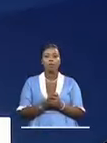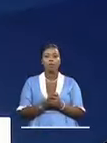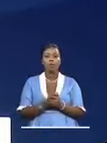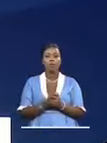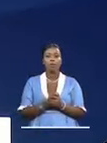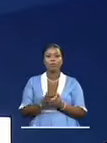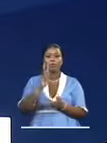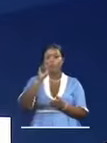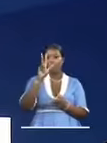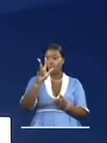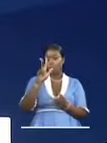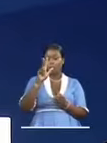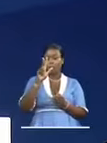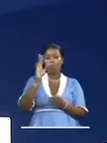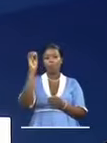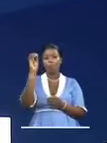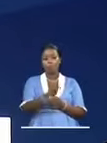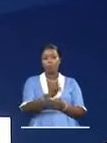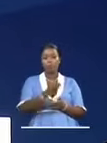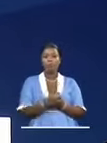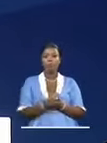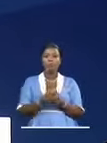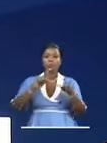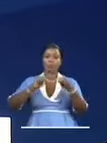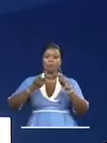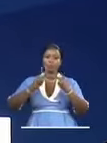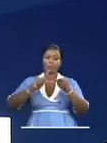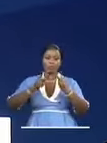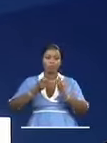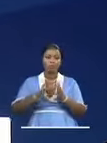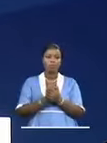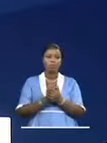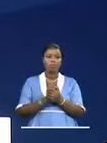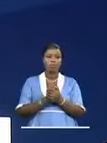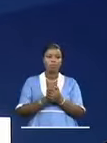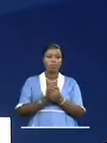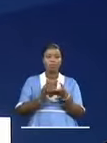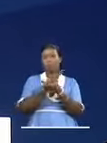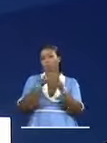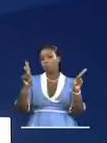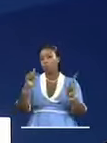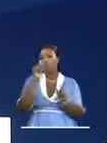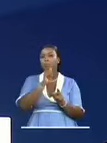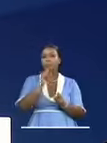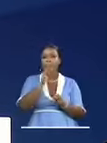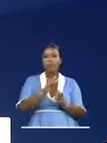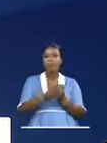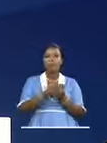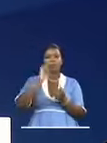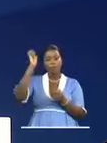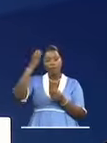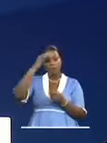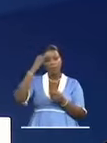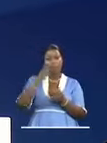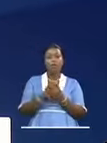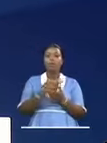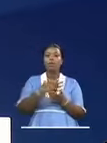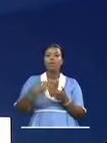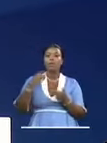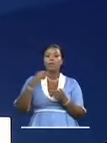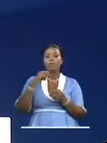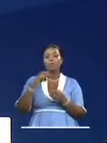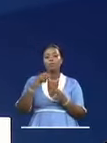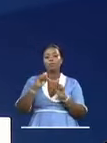23% seront exister sous forme de partenariat public-privé entre l'État et le secteur privé